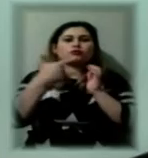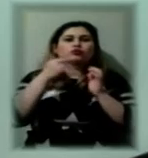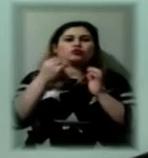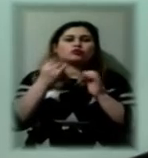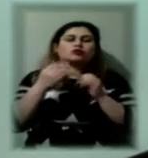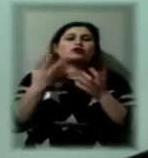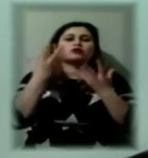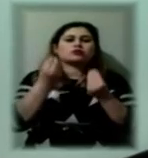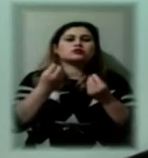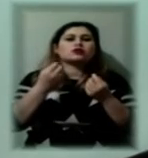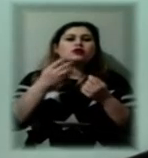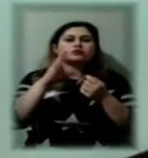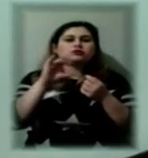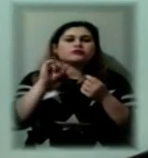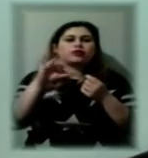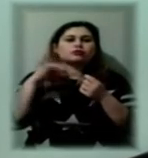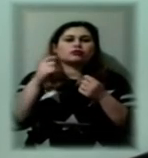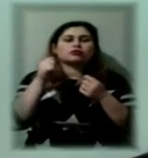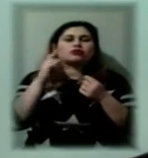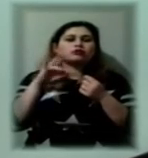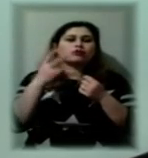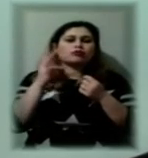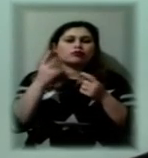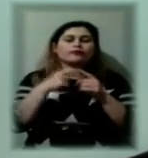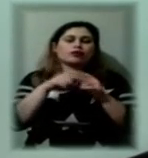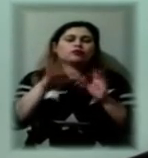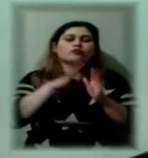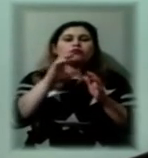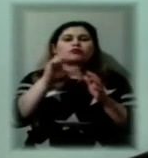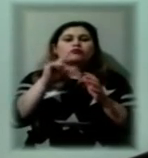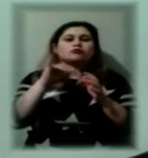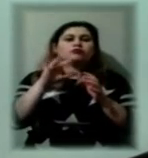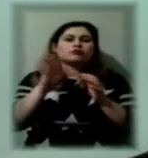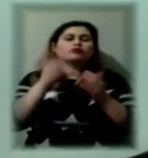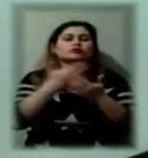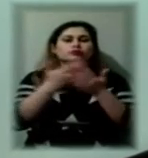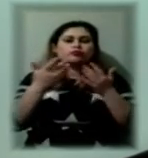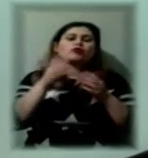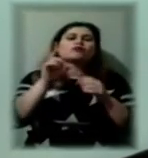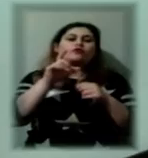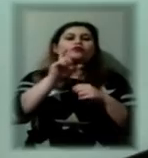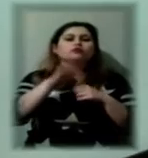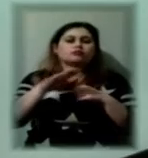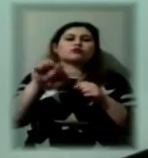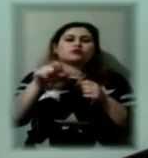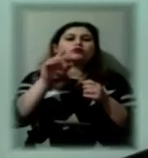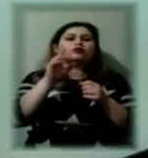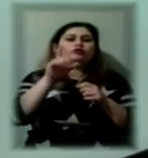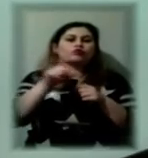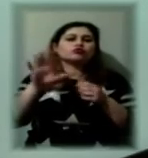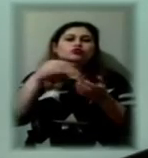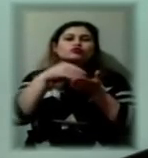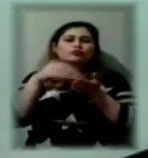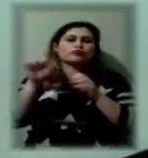традицією, ми будемо цих ангеликів реалізовувати, люди зможуть їх придбати для своїх діточок і зібрані кошти будуть